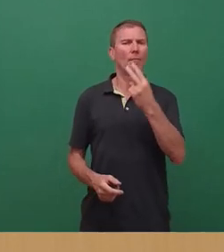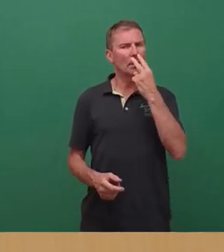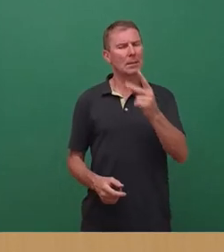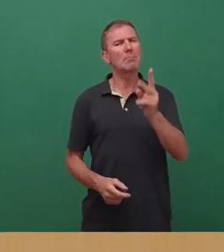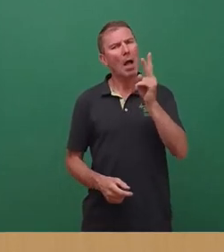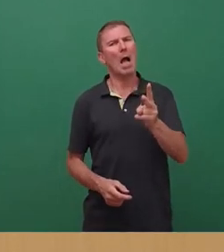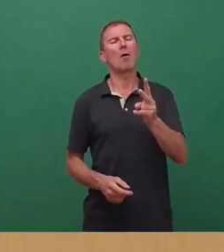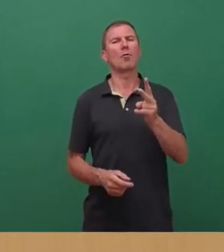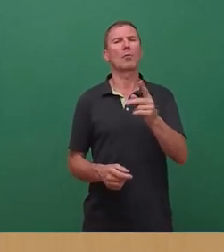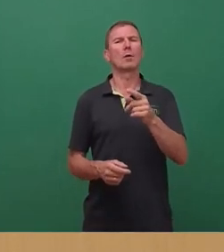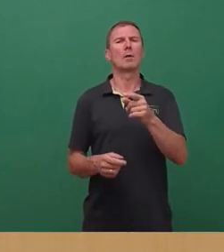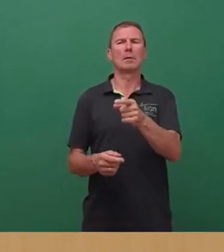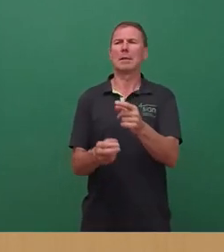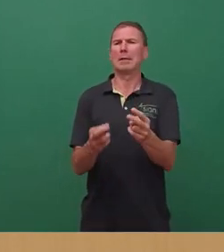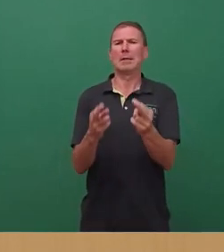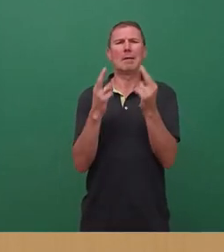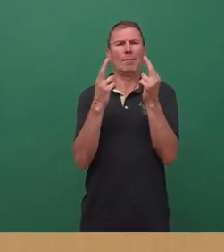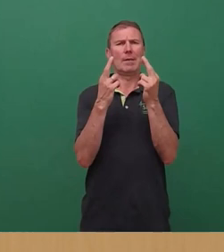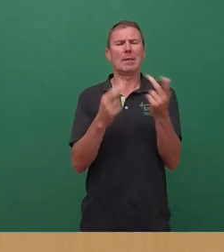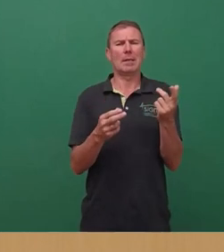trennende, große